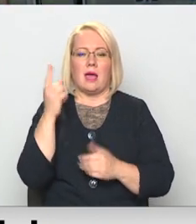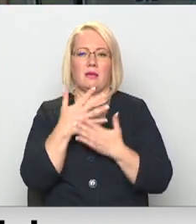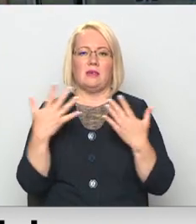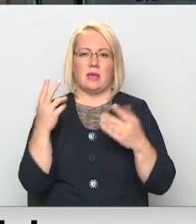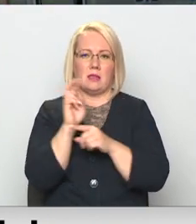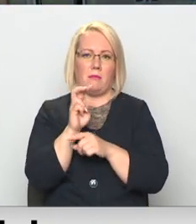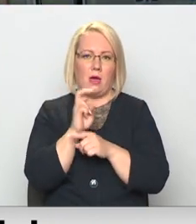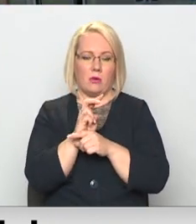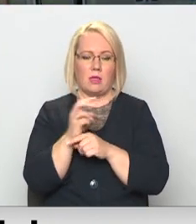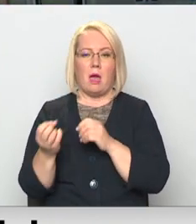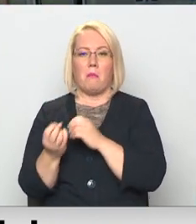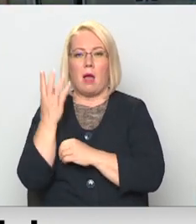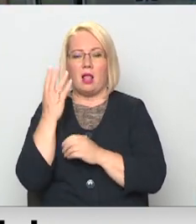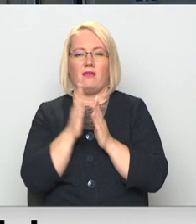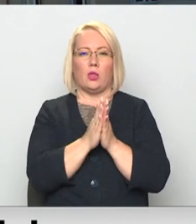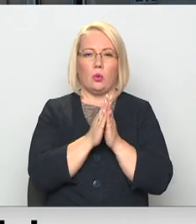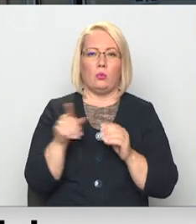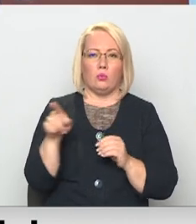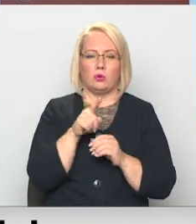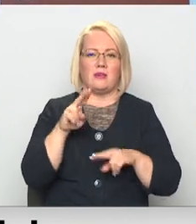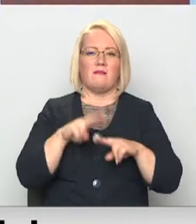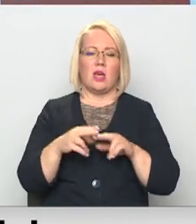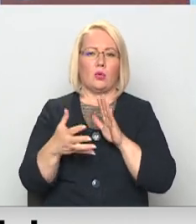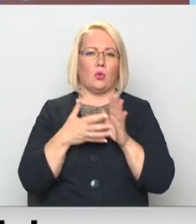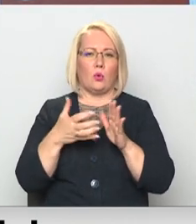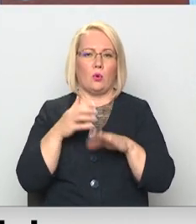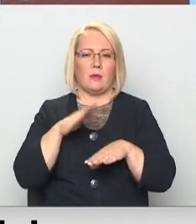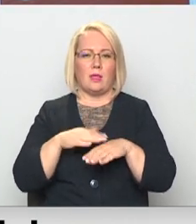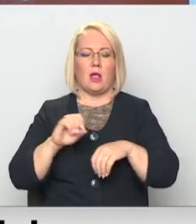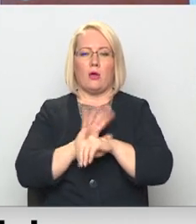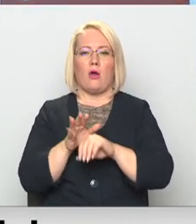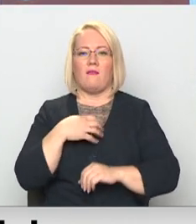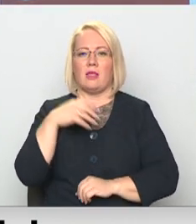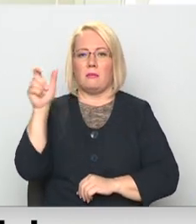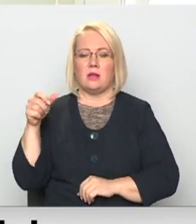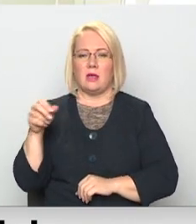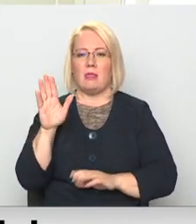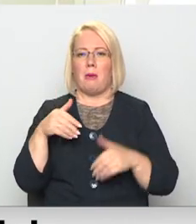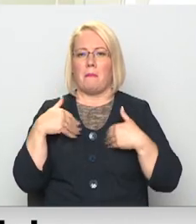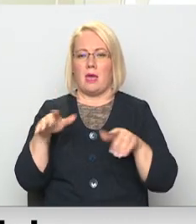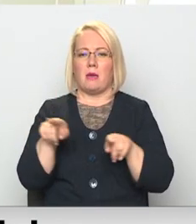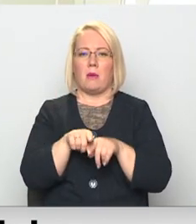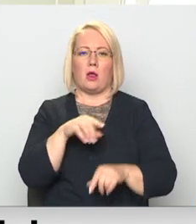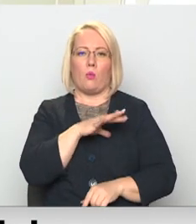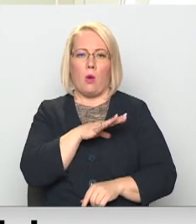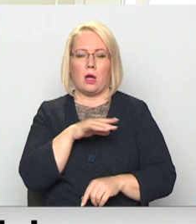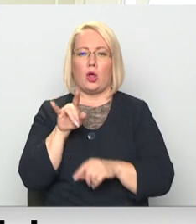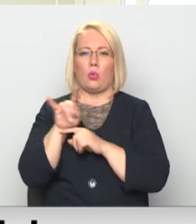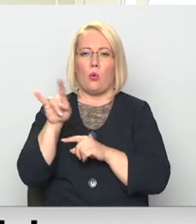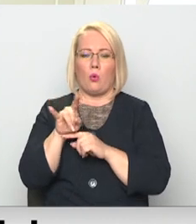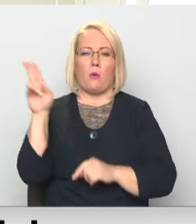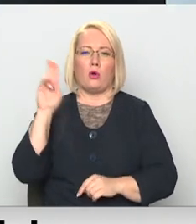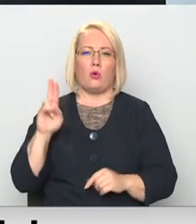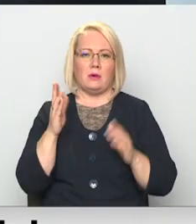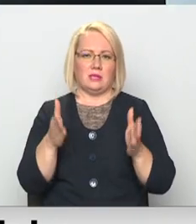Līdz tek uz balviem un ludzai šobrīd gultas vietu trūkuma dēļ COVID-19 pacientus nepieņem arī ogres, tukuma un jūrmalas